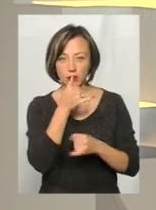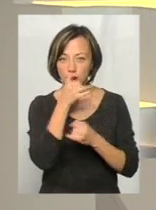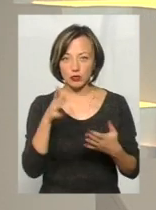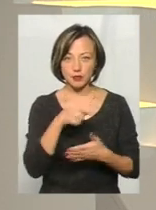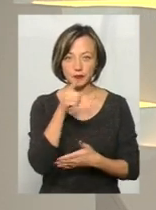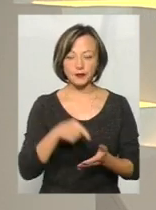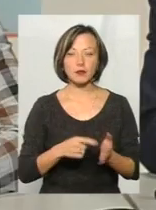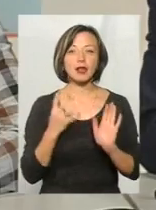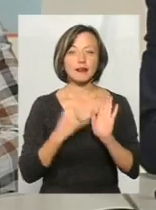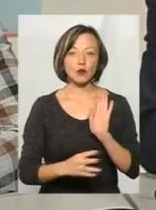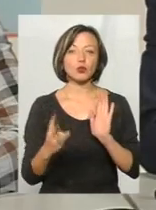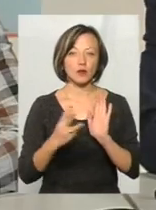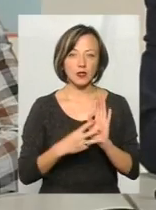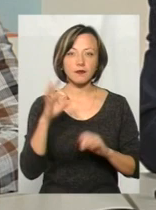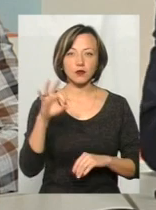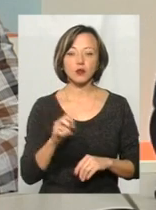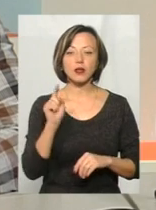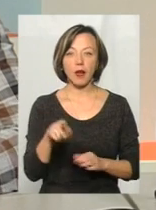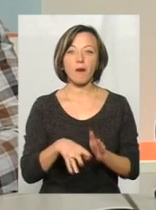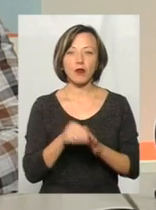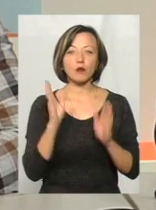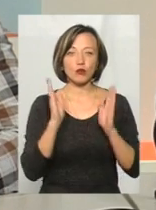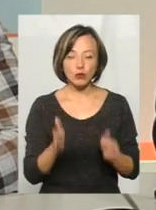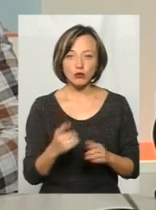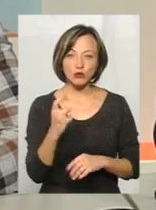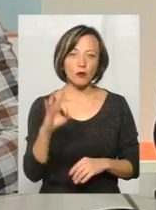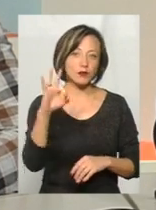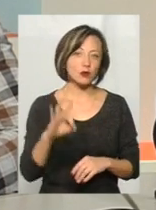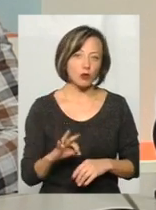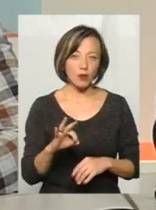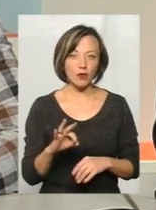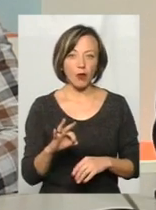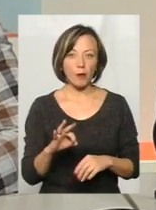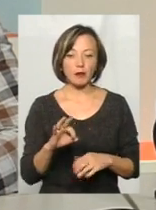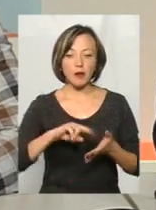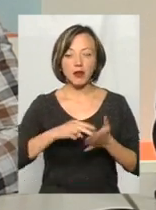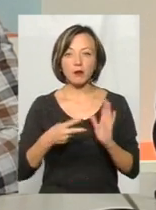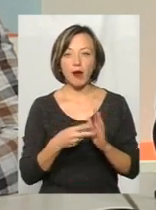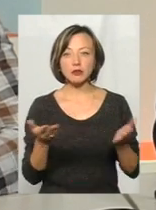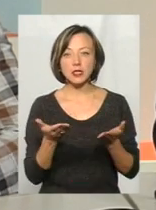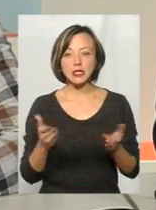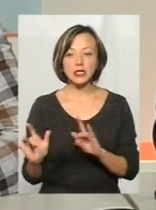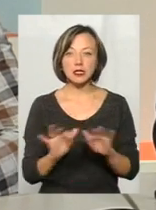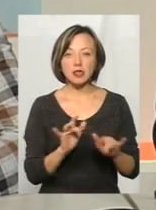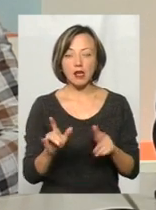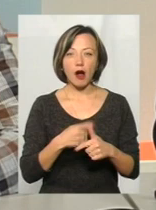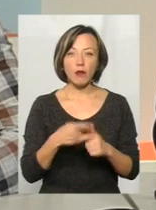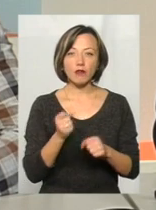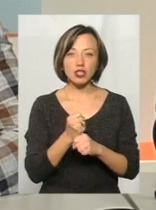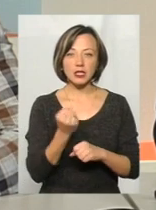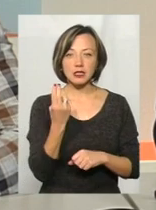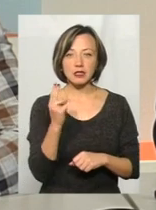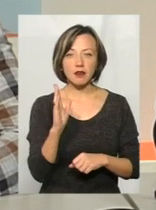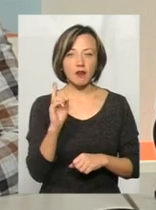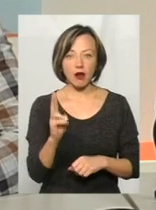скажу на 98%, що там вибори будуть, бо 100% передбачити якісь дії або вчинки ЦВК,